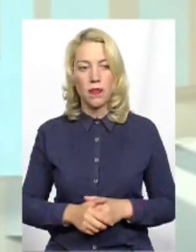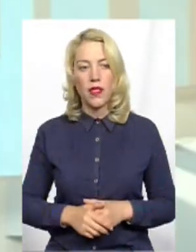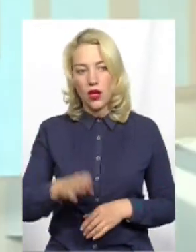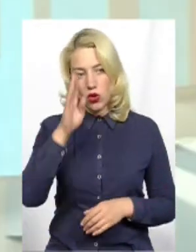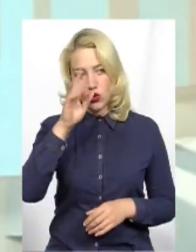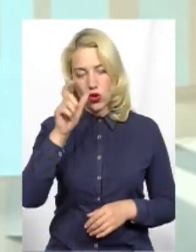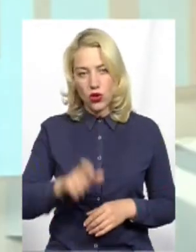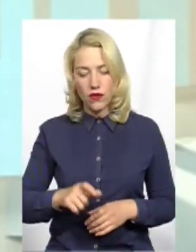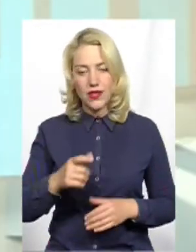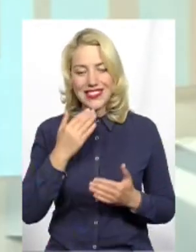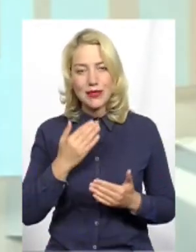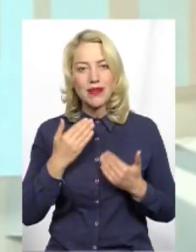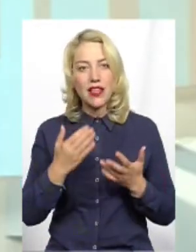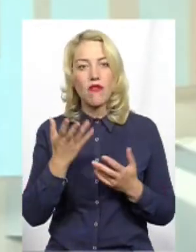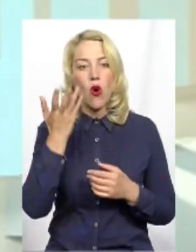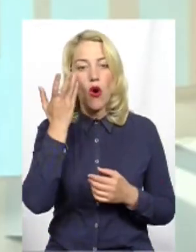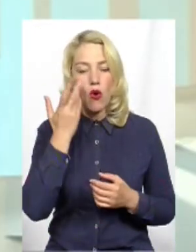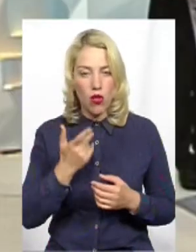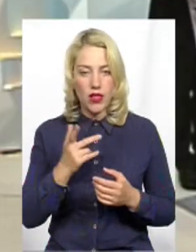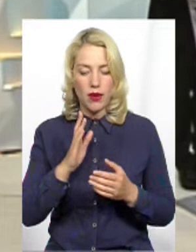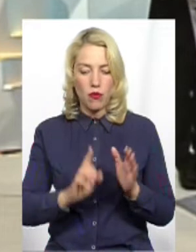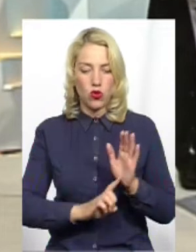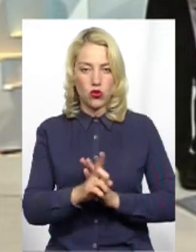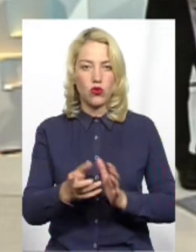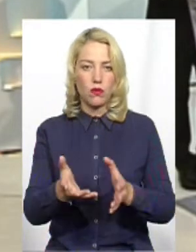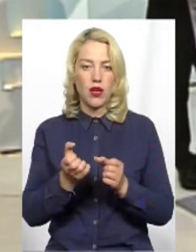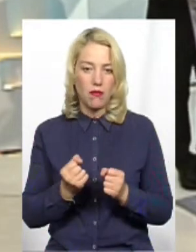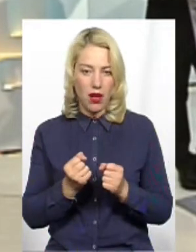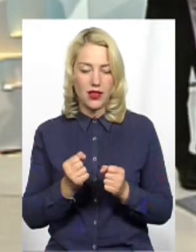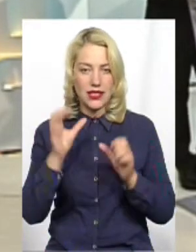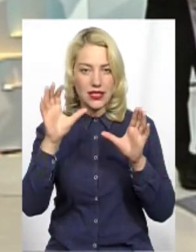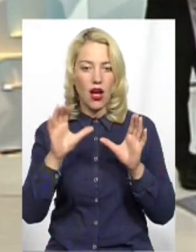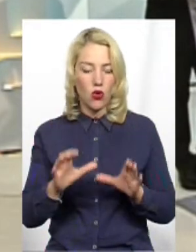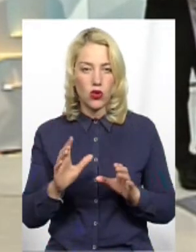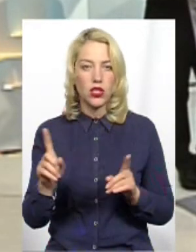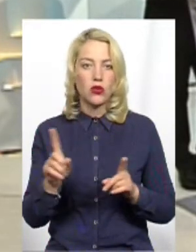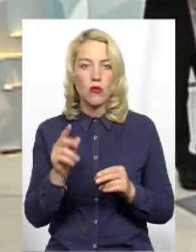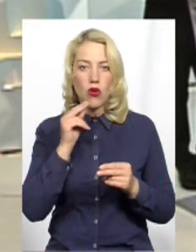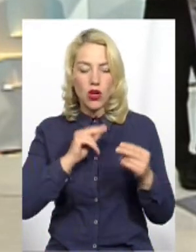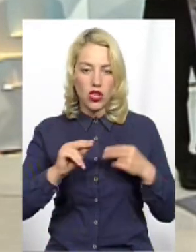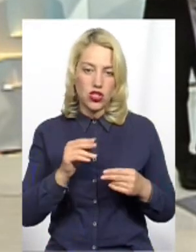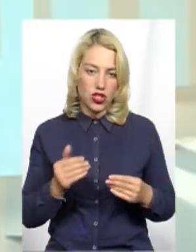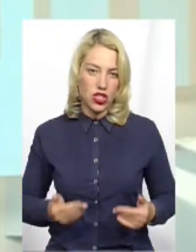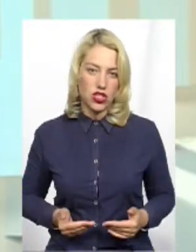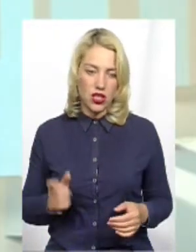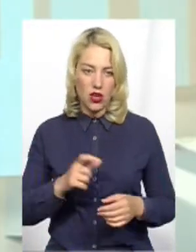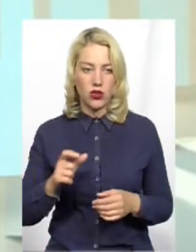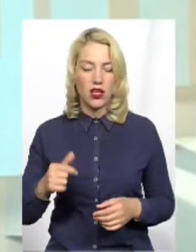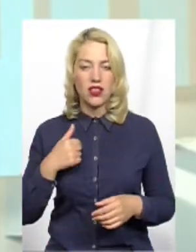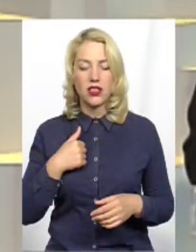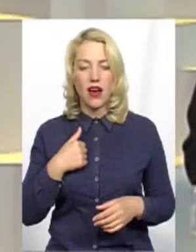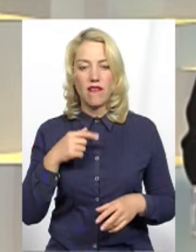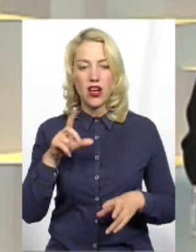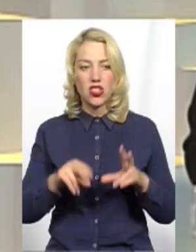закони, які покращать життя людей? От як вважаєте, зараз, під час цієї каденції, приймалися такі закони? Я вважаю, що,